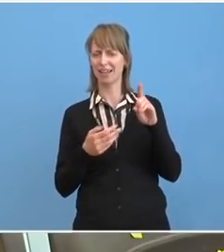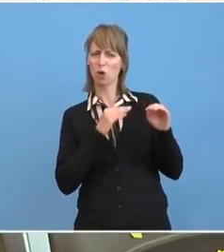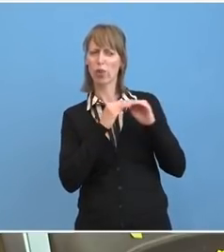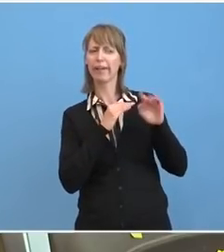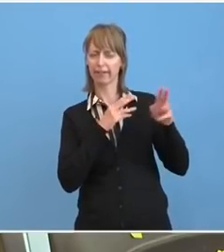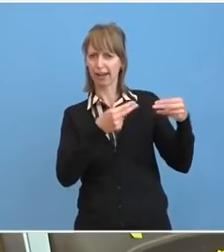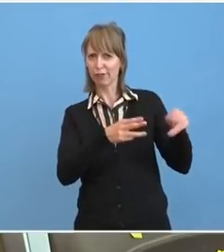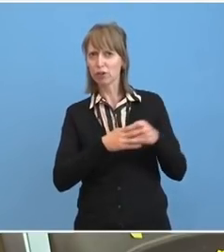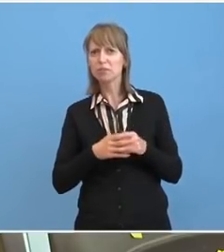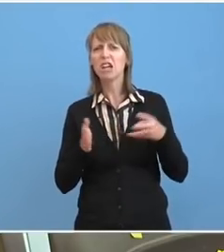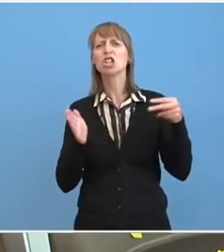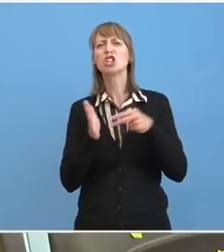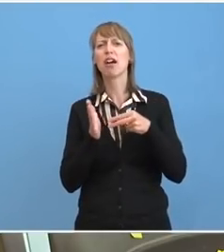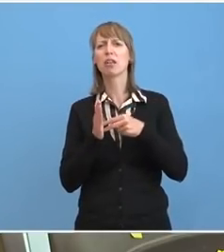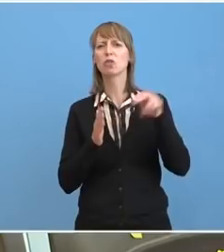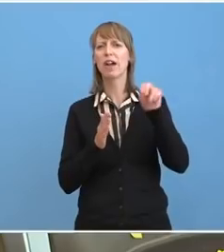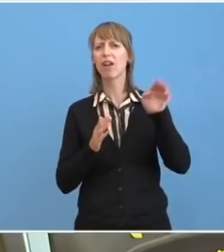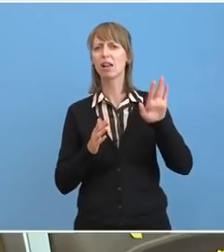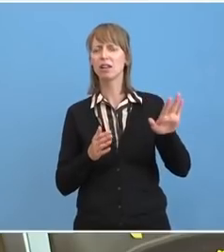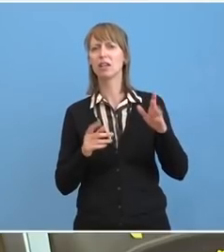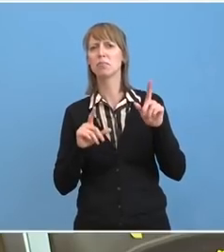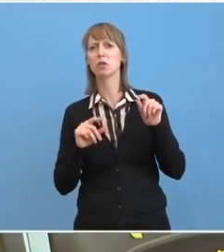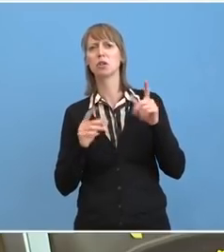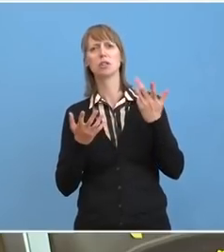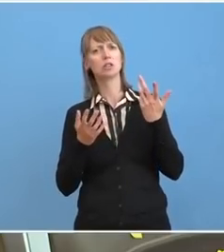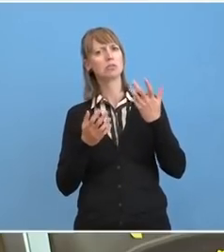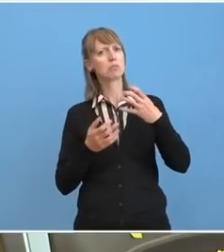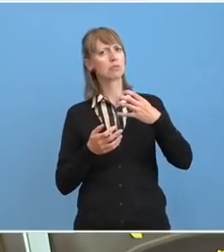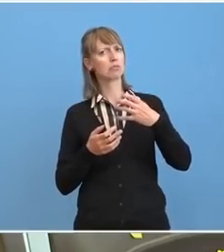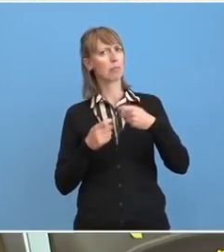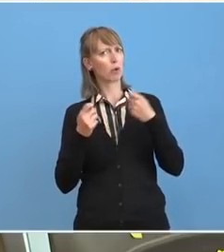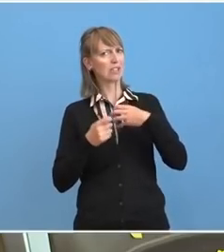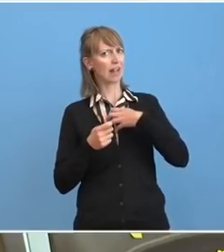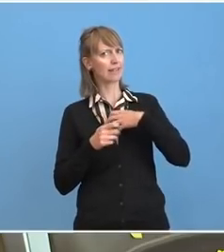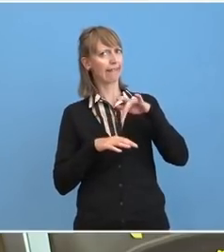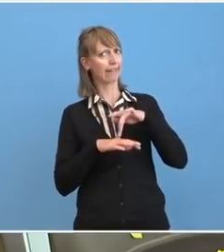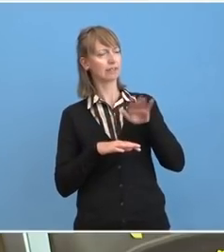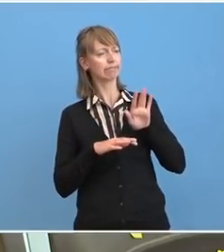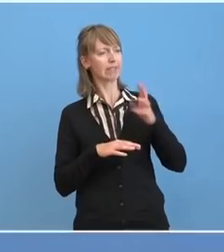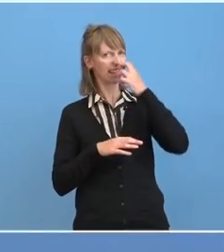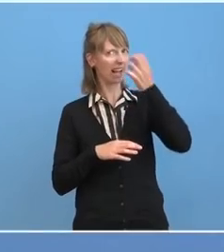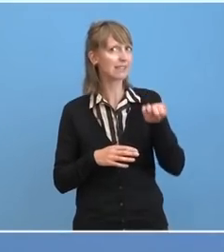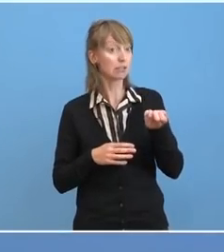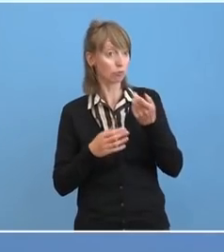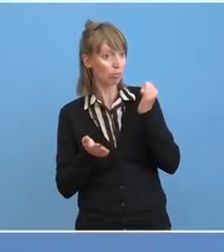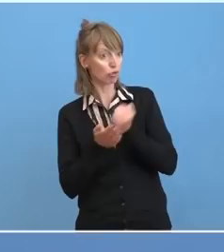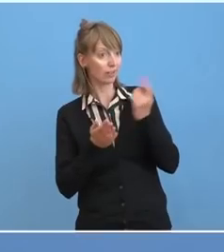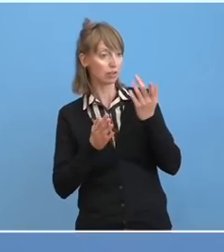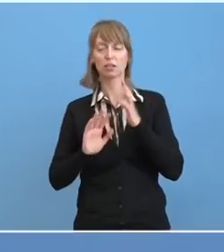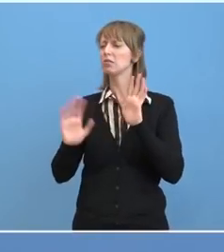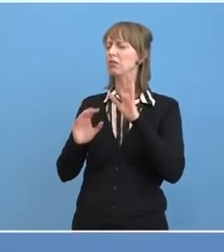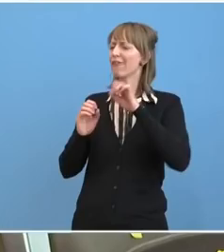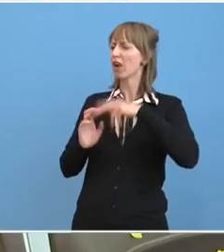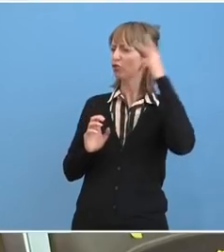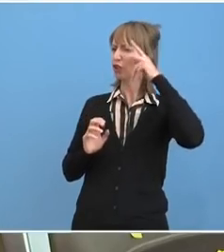den Status von Nawalny als Kanzlerin-Gast bestätigt? Da würde mich interessieren... Dann haben Sie es falsch verstanden. Das